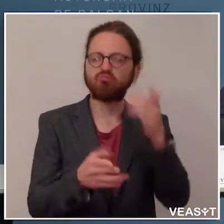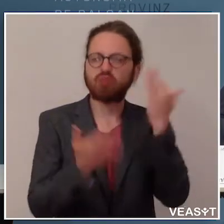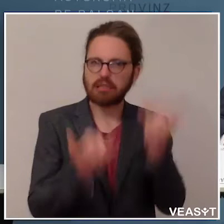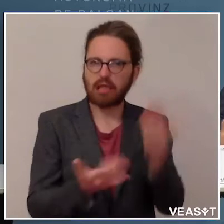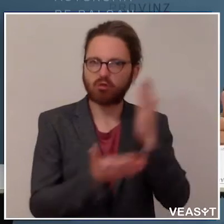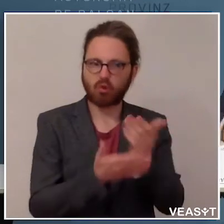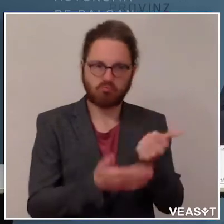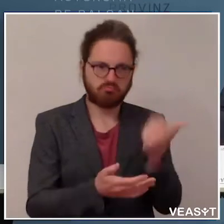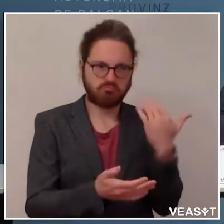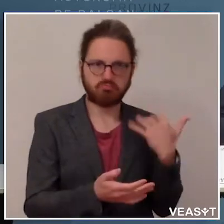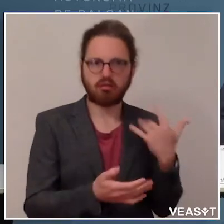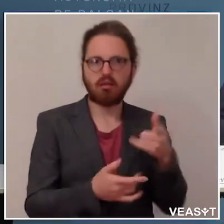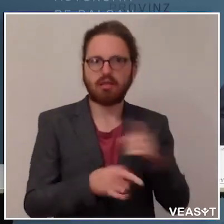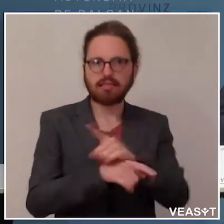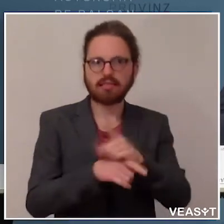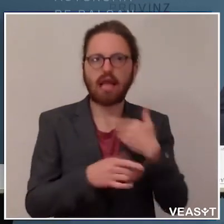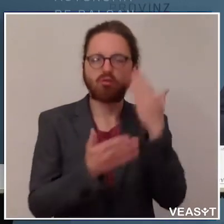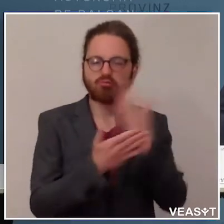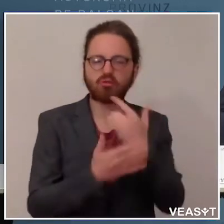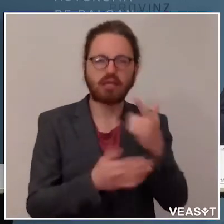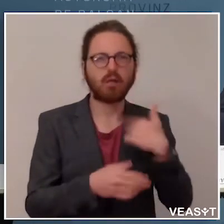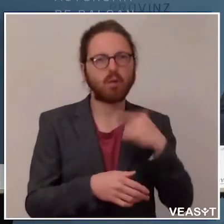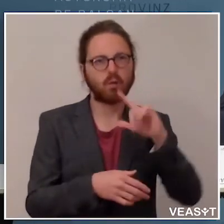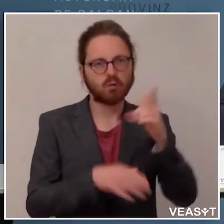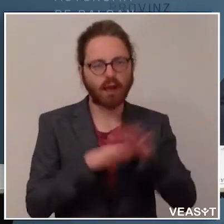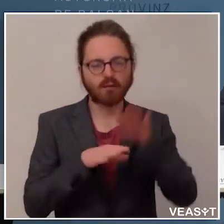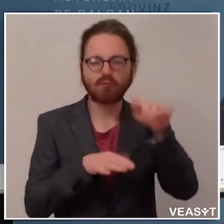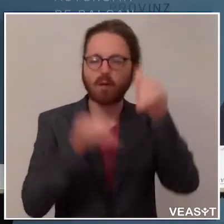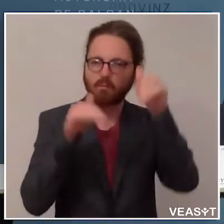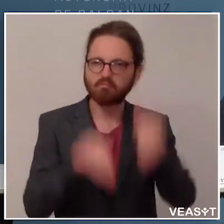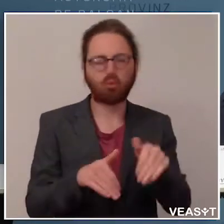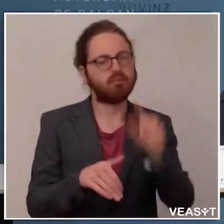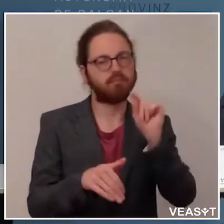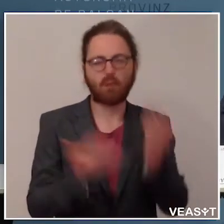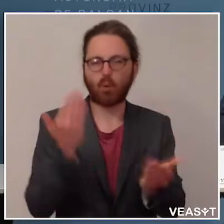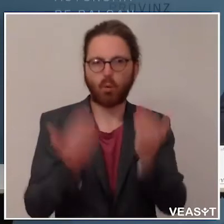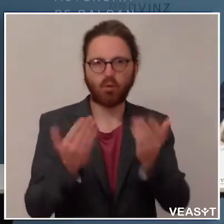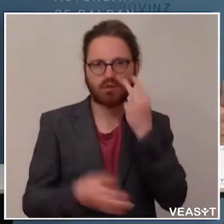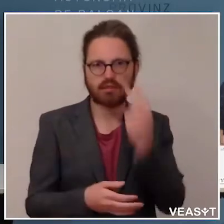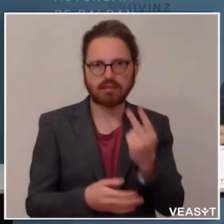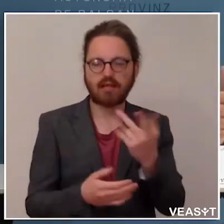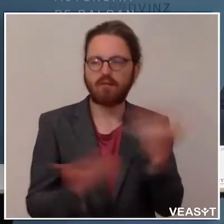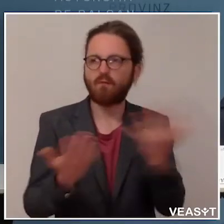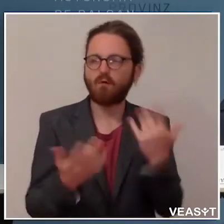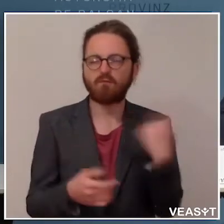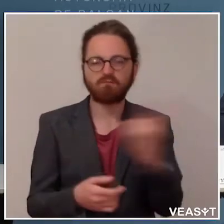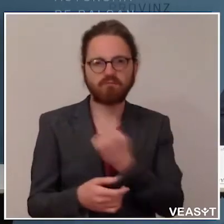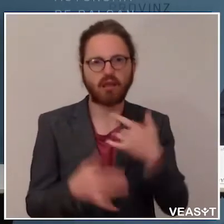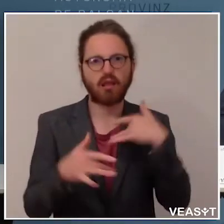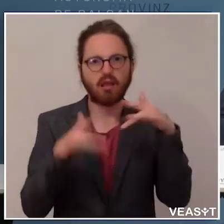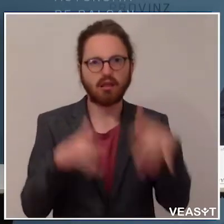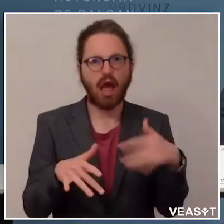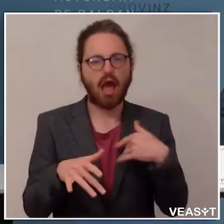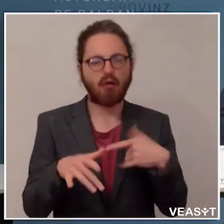dass wir glauben, Phase 2 jetzt eine andere Situation ist, wo man differenzieren muss und wo wir dann unsere Zuständigkeiten, die wir ja haben in verschiedenen Bereichen,